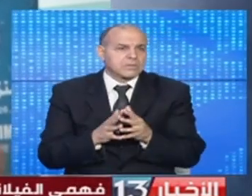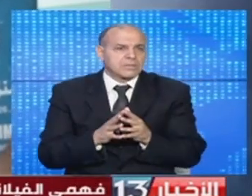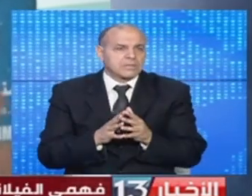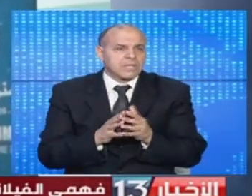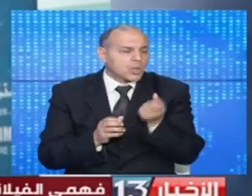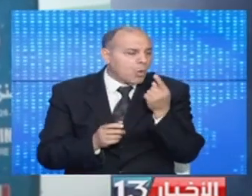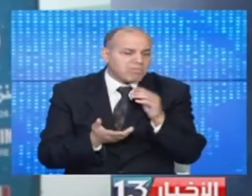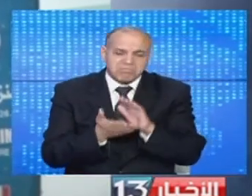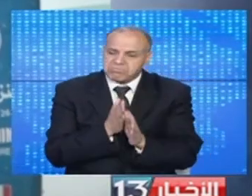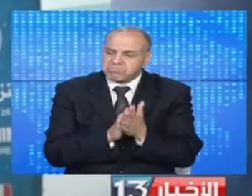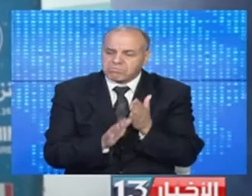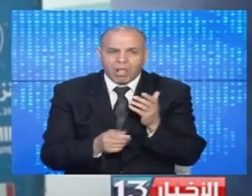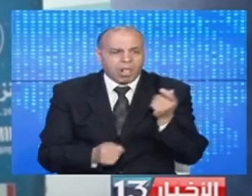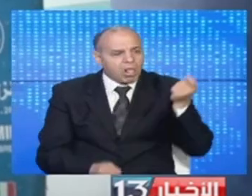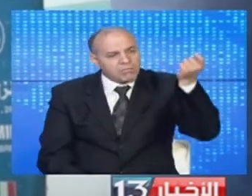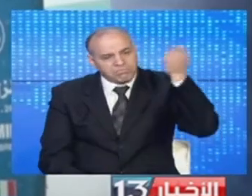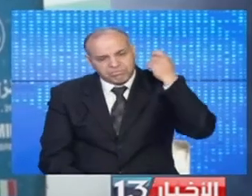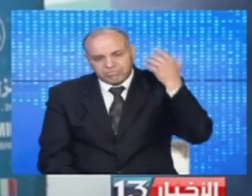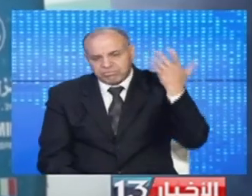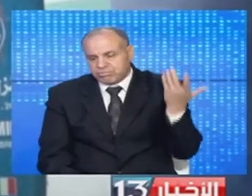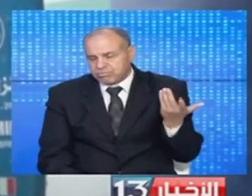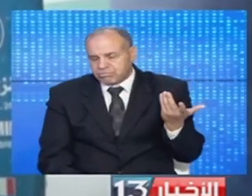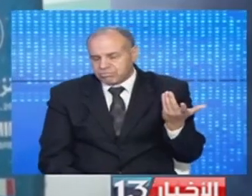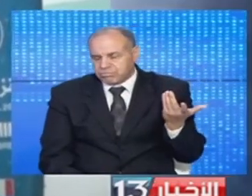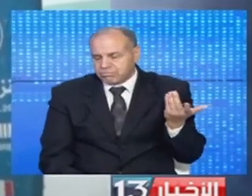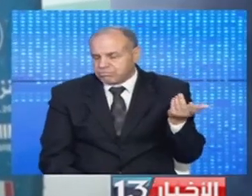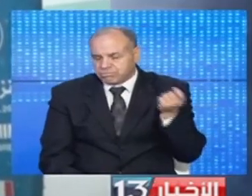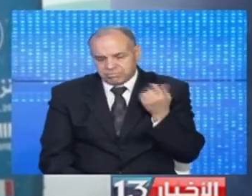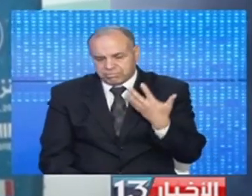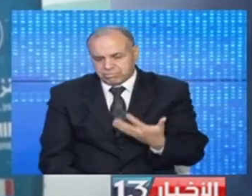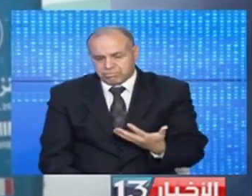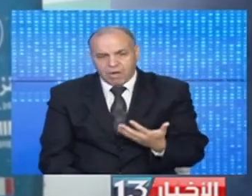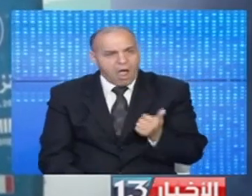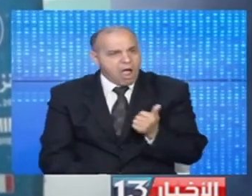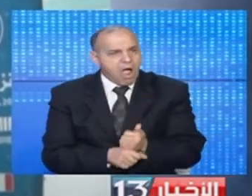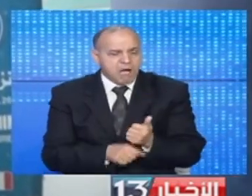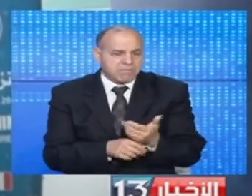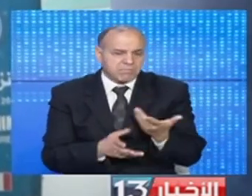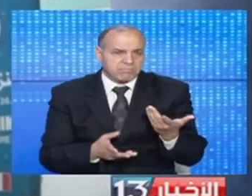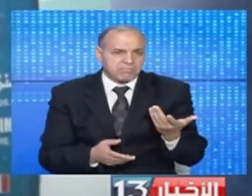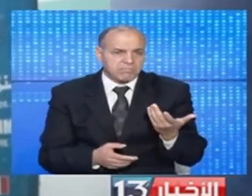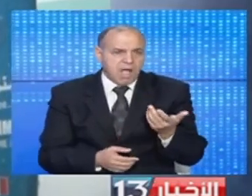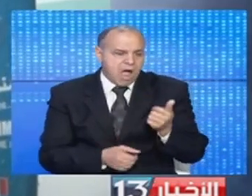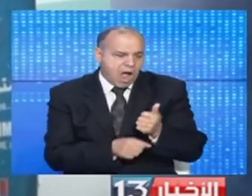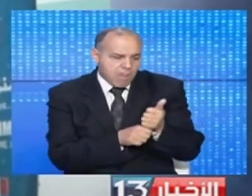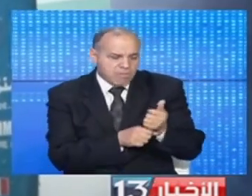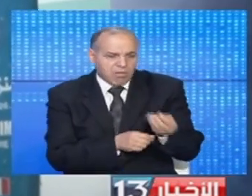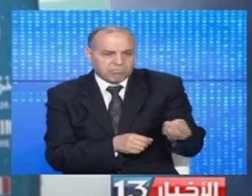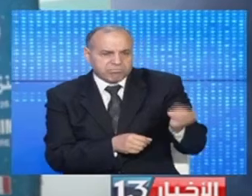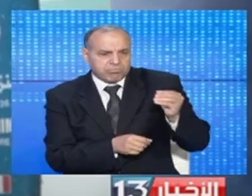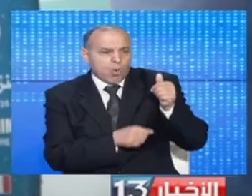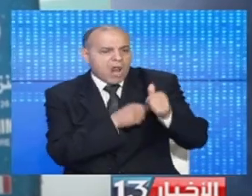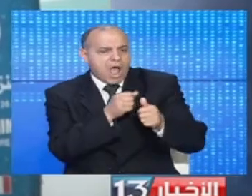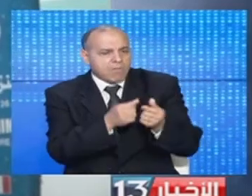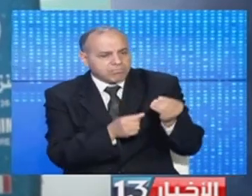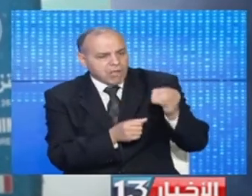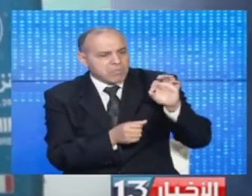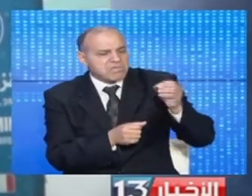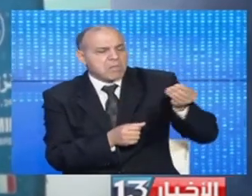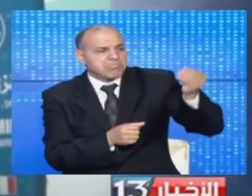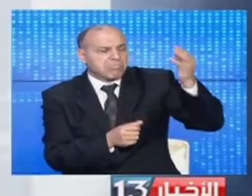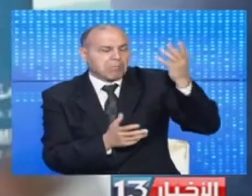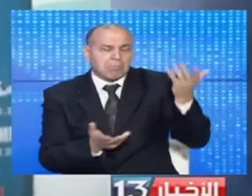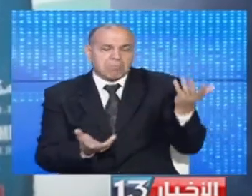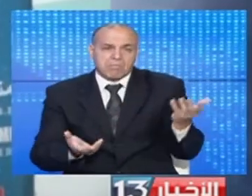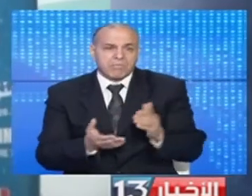الدويات يعني أسعار لا لحولها ولا قوة لا بالله السنة تلقىها سوم العام الجاية تزيد بالخمسين في المئة إذا